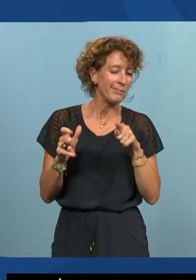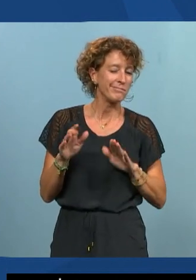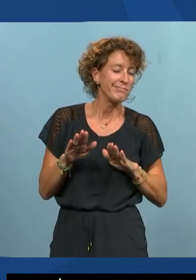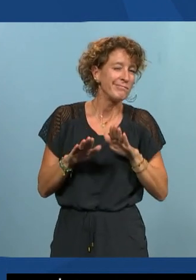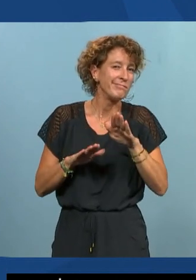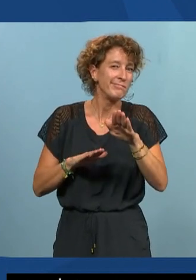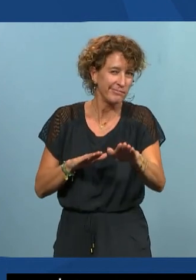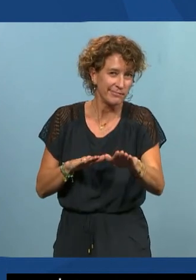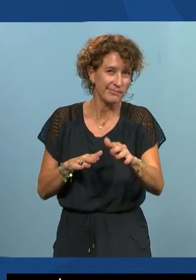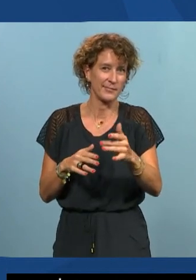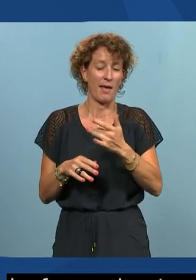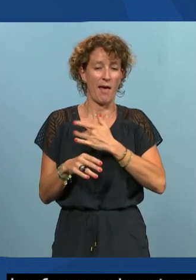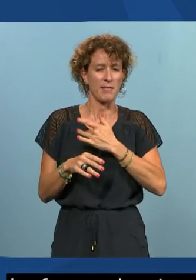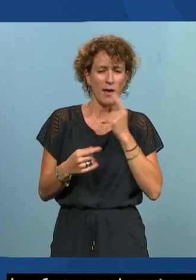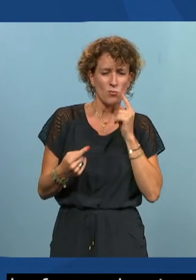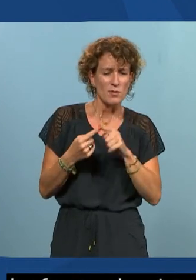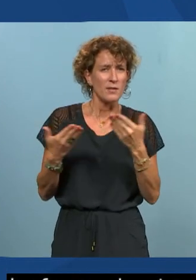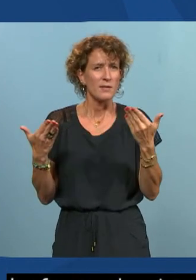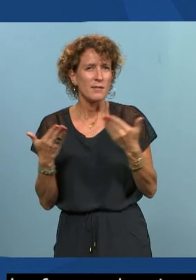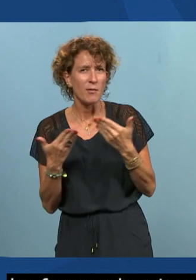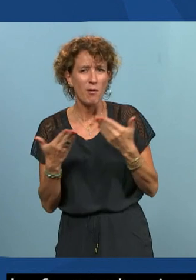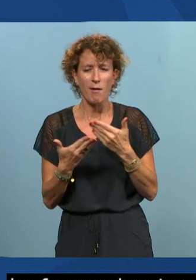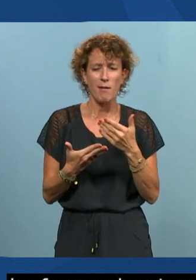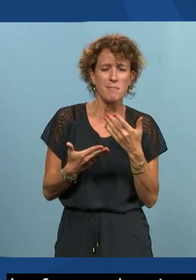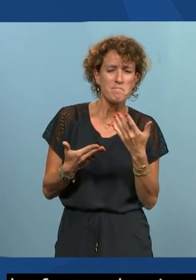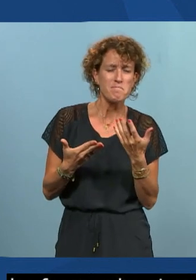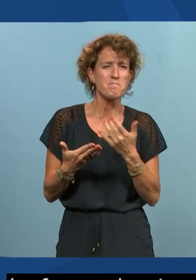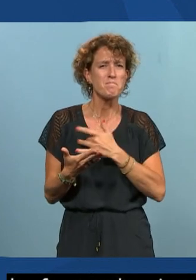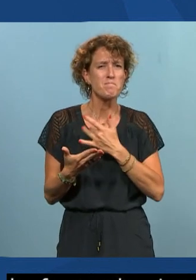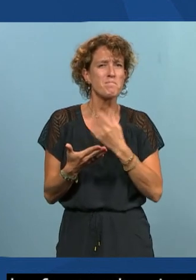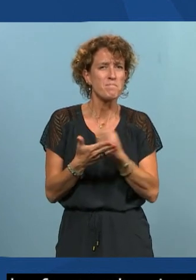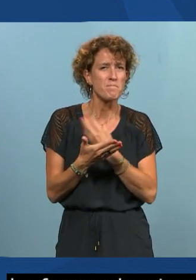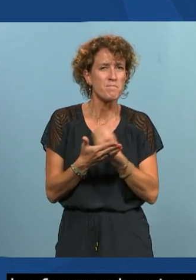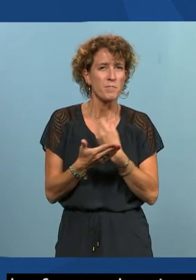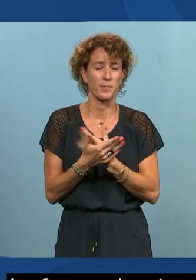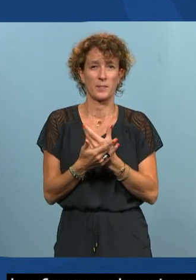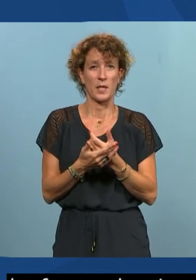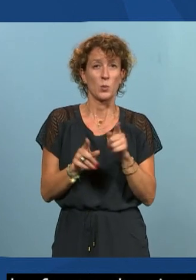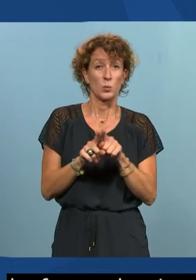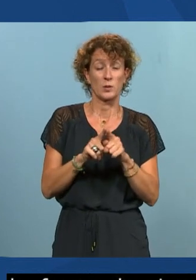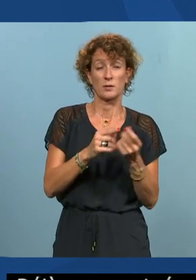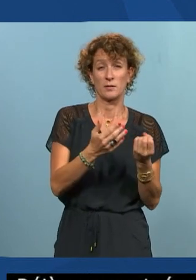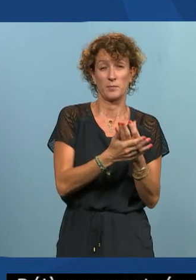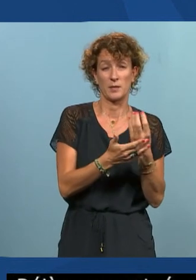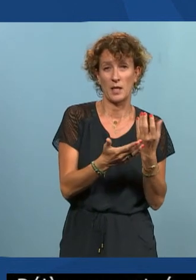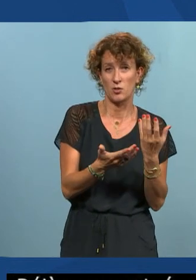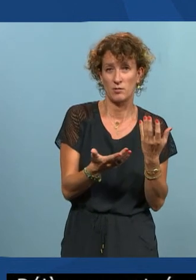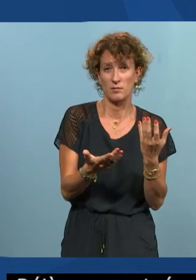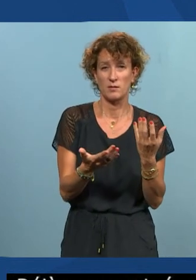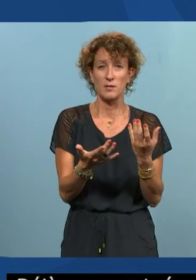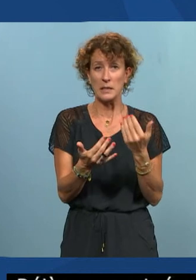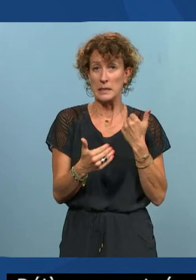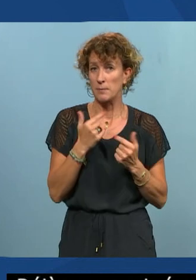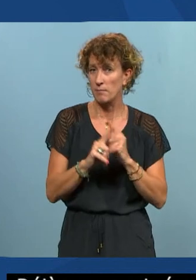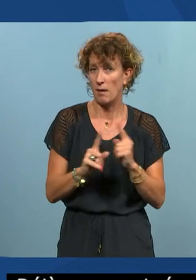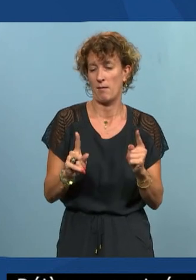s'intéresser au sujet de regarder ce que c'est d'écouter etc et puis du coup un petit message pour vous dire de ne pas hésiter à aller